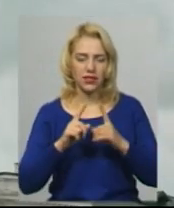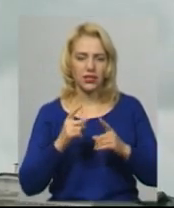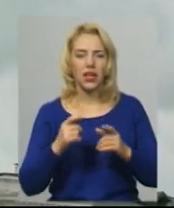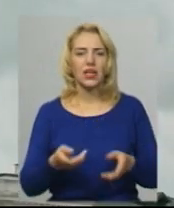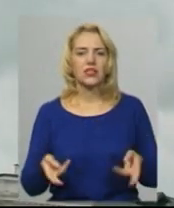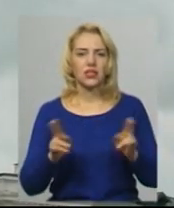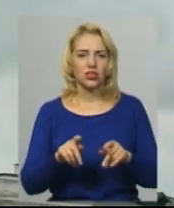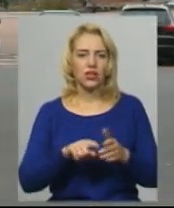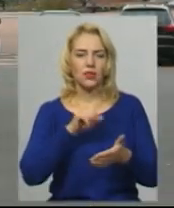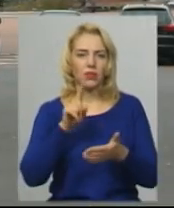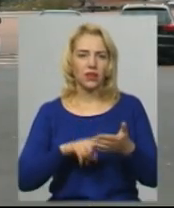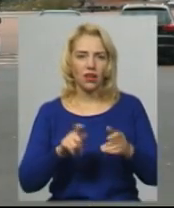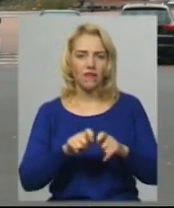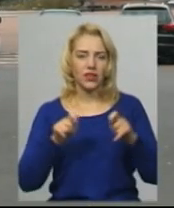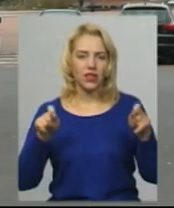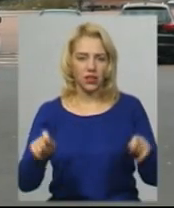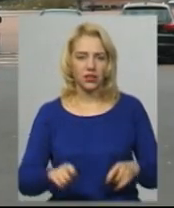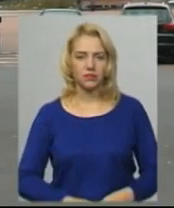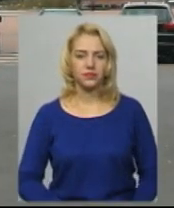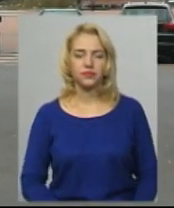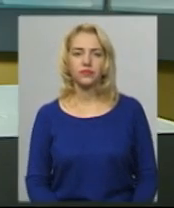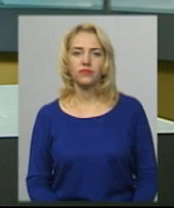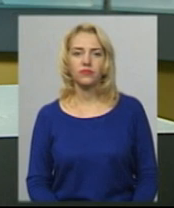Збродова, Юрій Чорний, новини на Суспільному, Хмельницький.